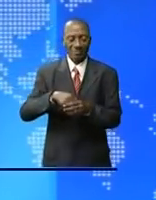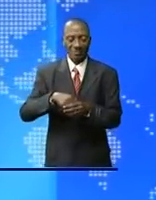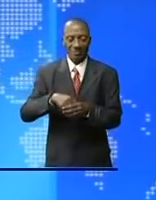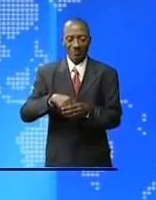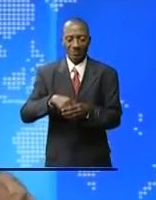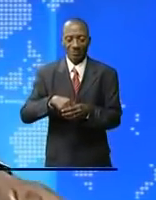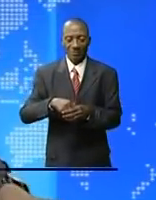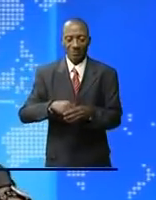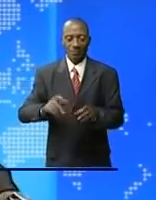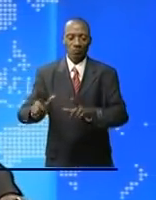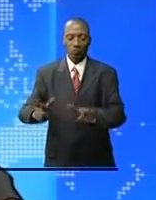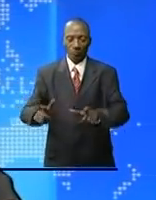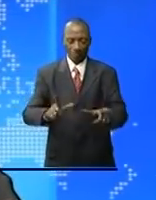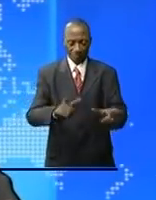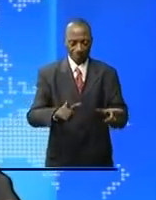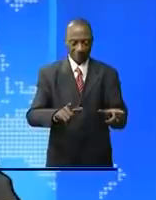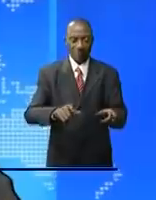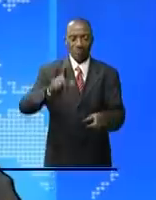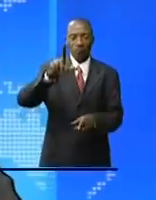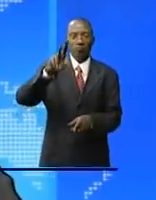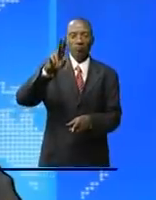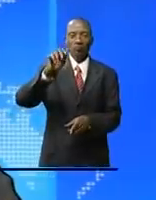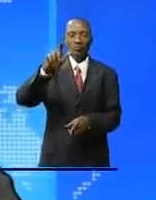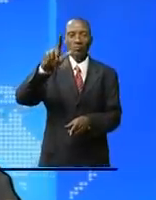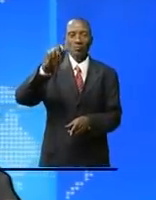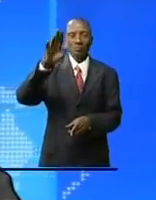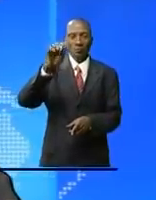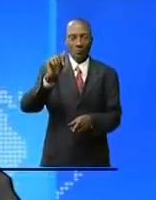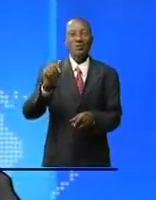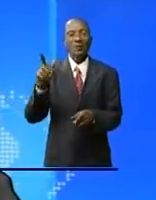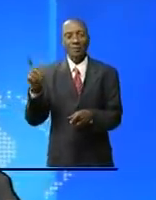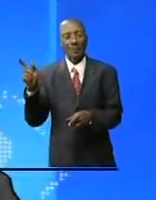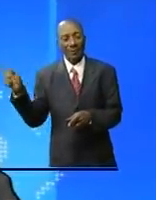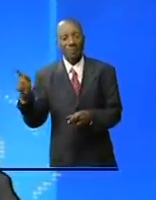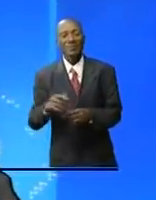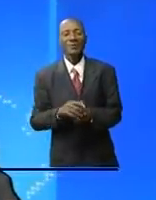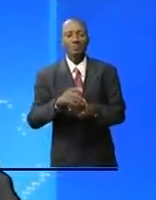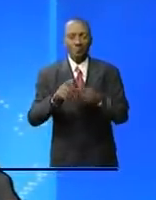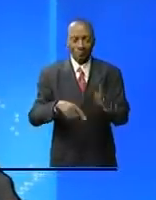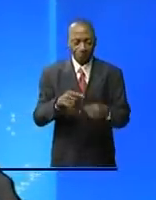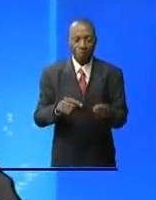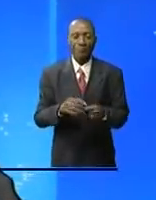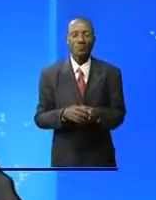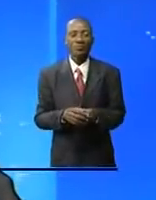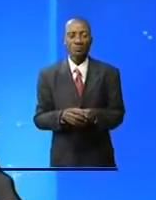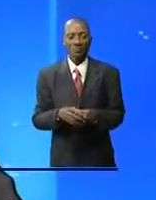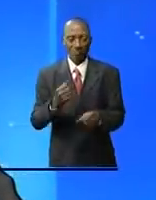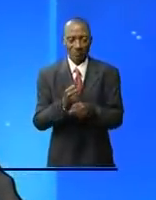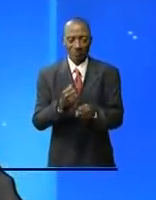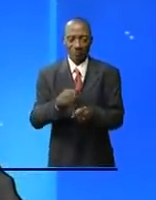ce lundi le gouverneur intérimaire a procédé à la visite de différents chantiers parmi lesquels les avenues Ongu